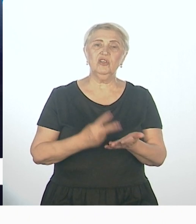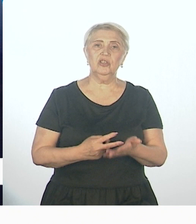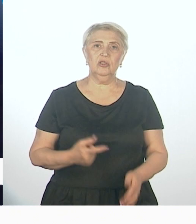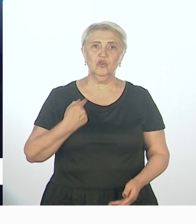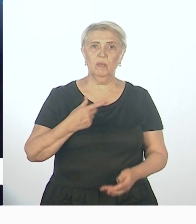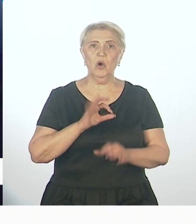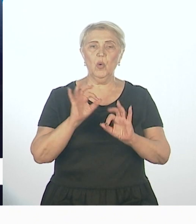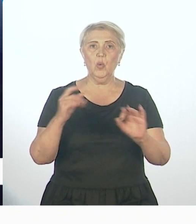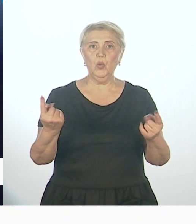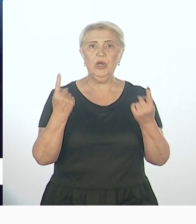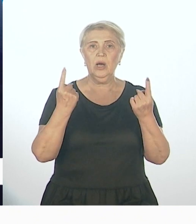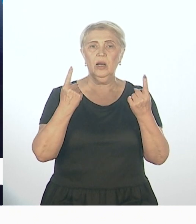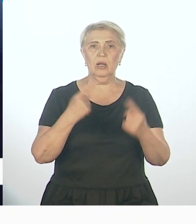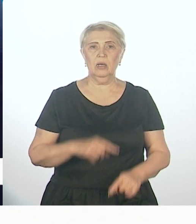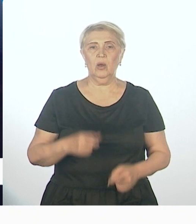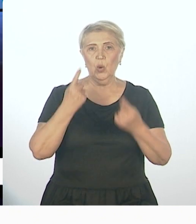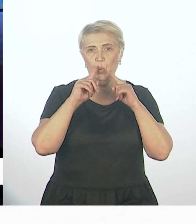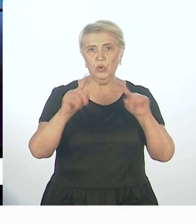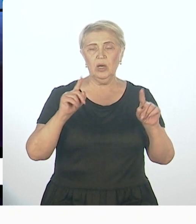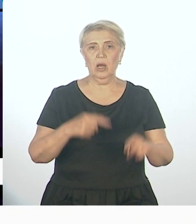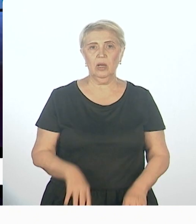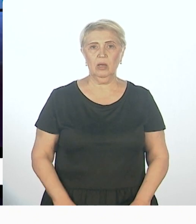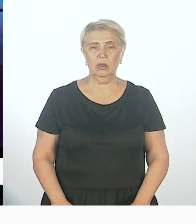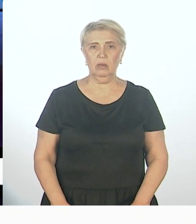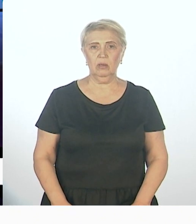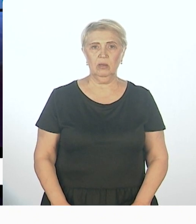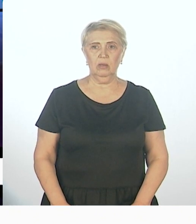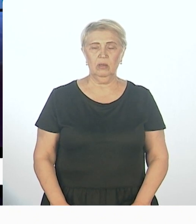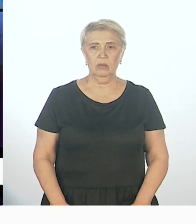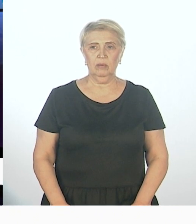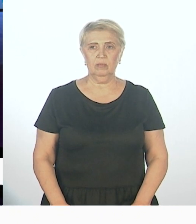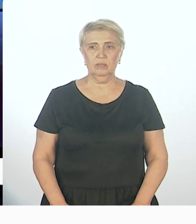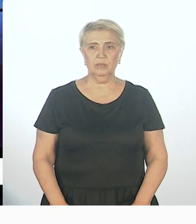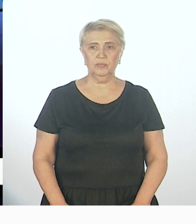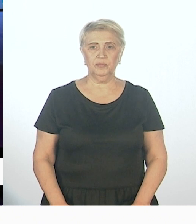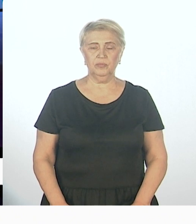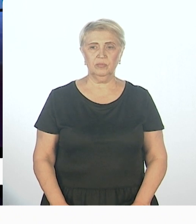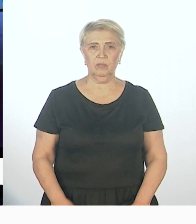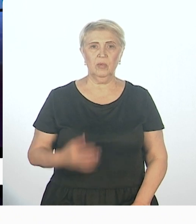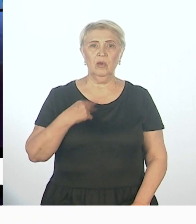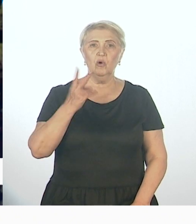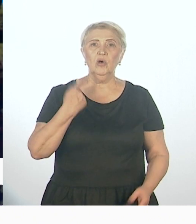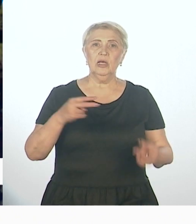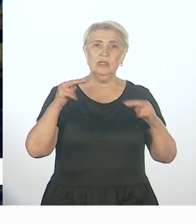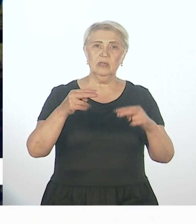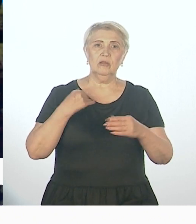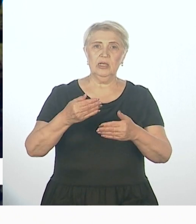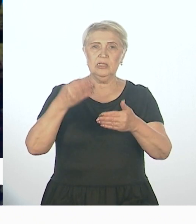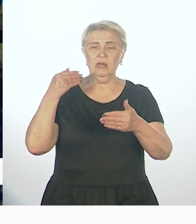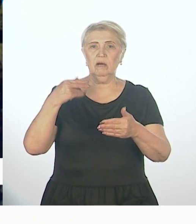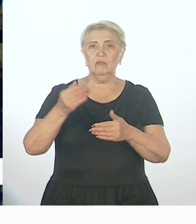этом, да, об успехах, за которыми, я так понимаю, следят издалека и приезжают со всей стороны